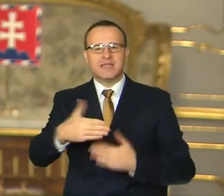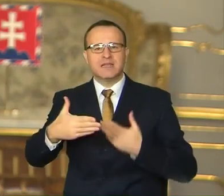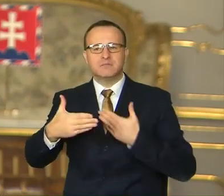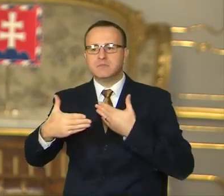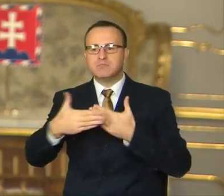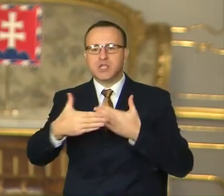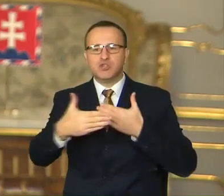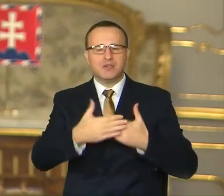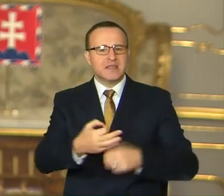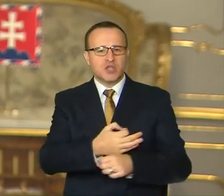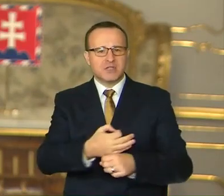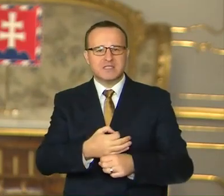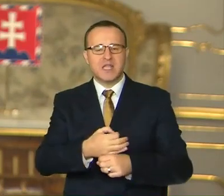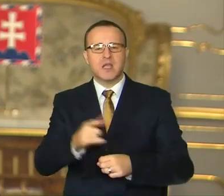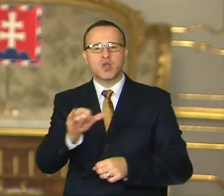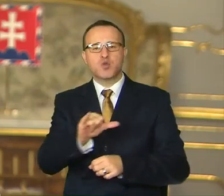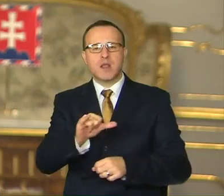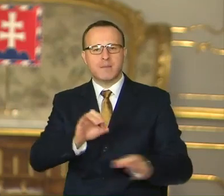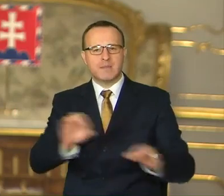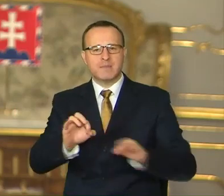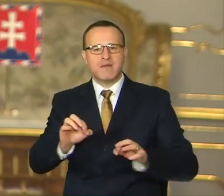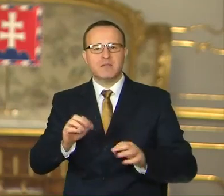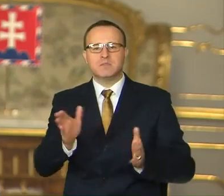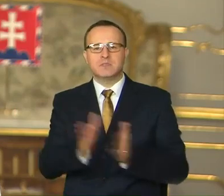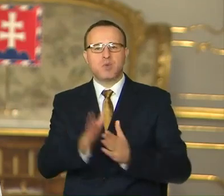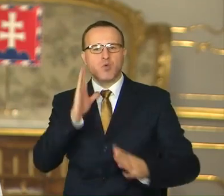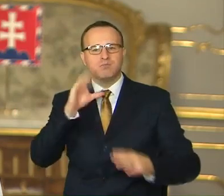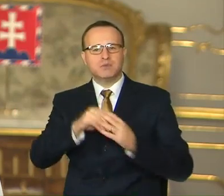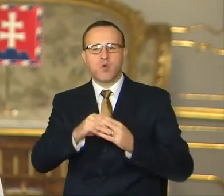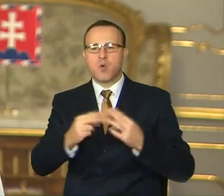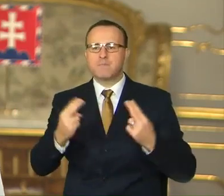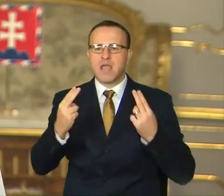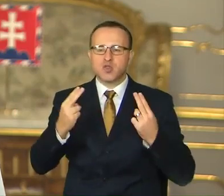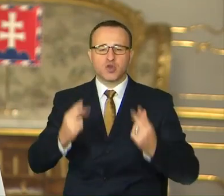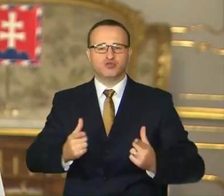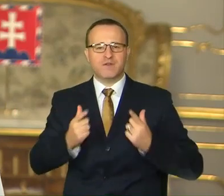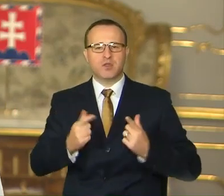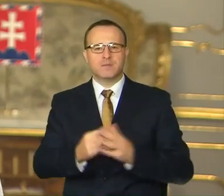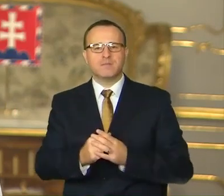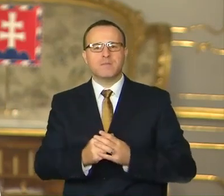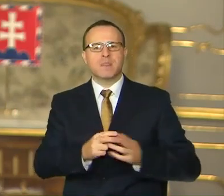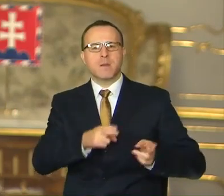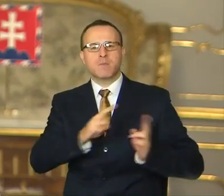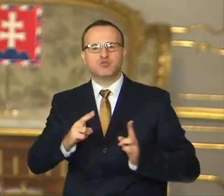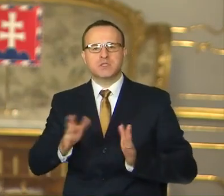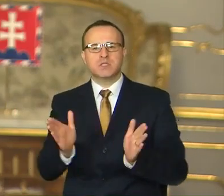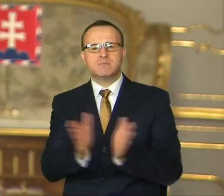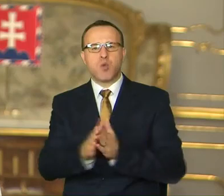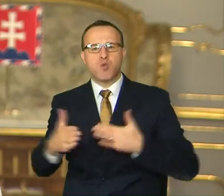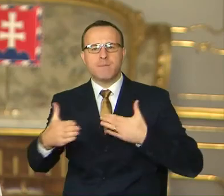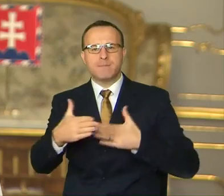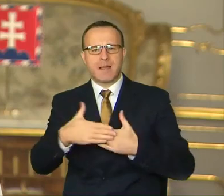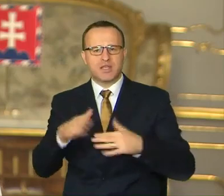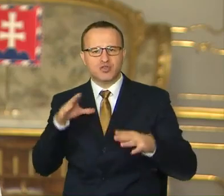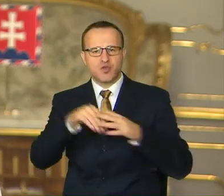ktoré pripravi našich spoluobčanov o život či o majetok. Potenciál spolupatričnosti je na Slovensku oveľa